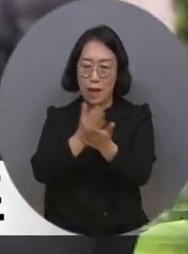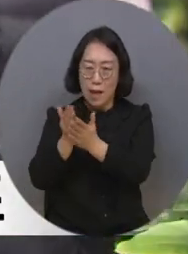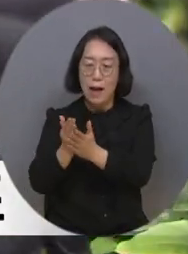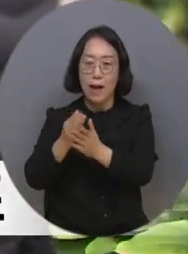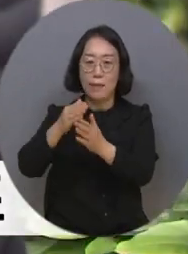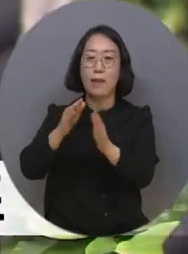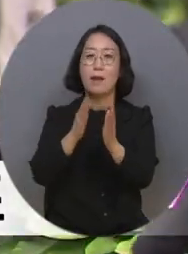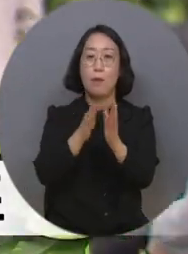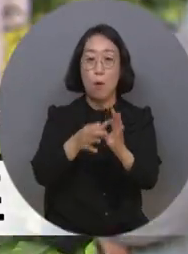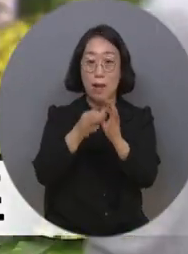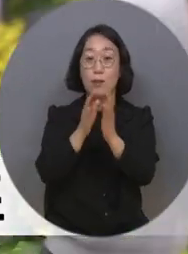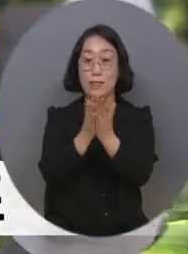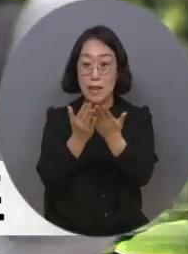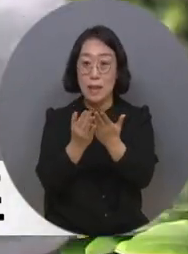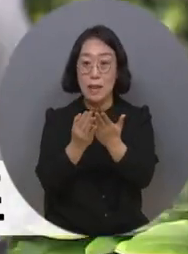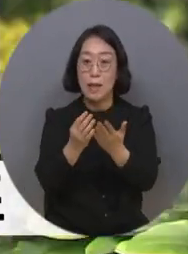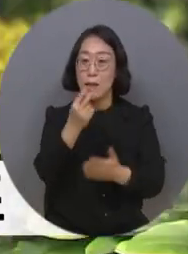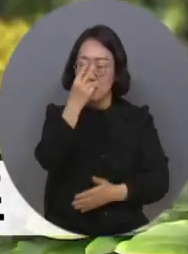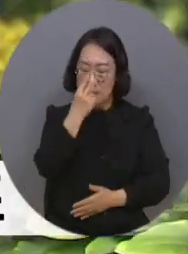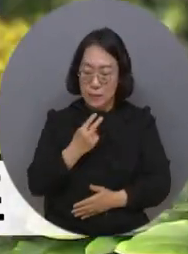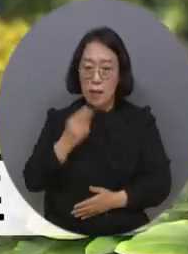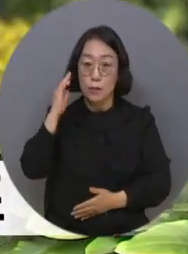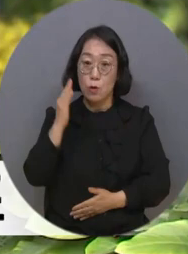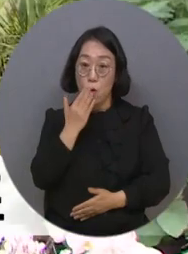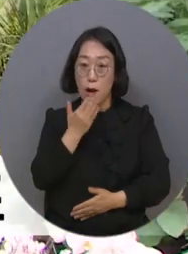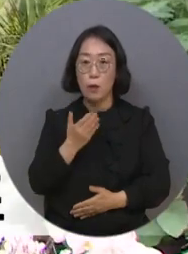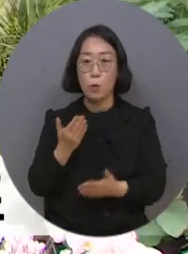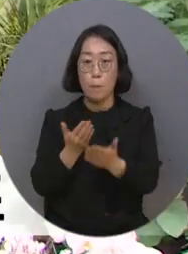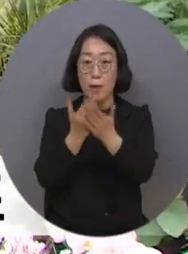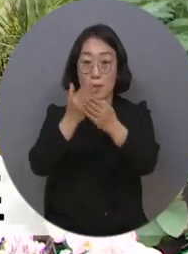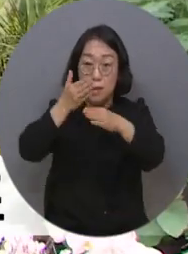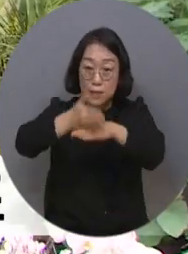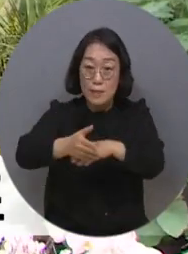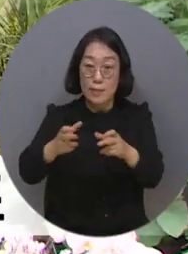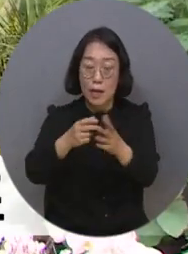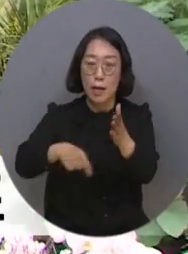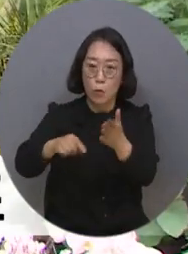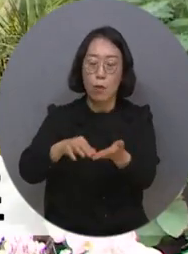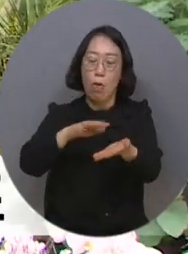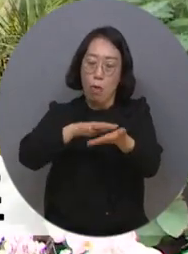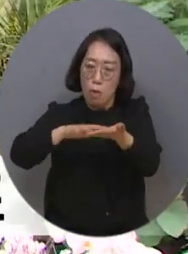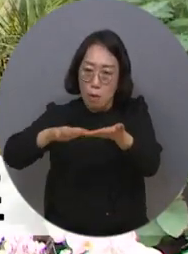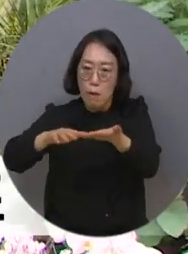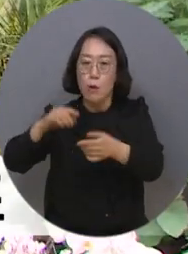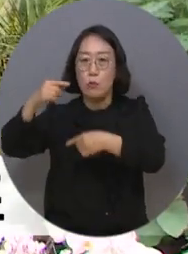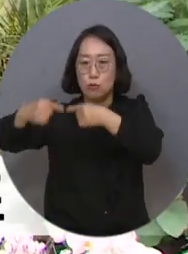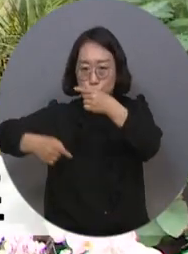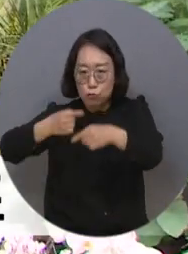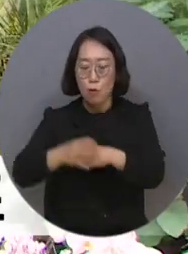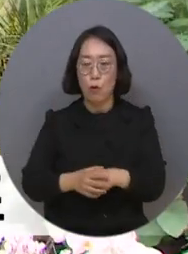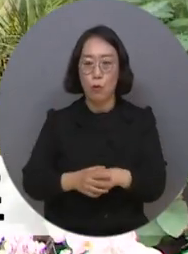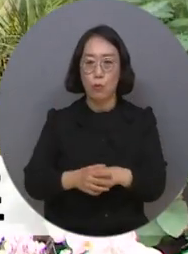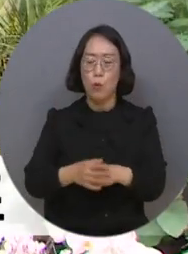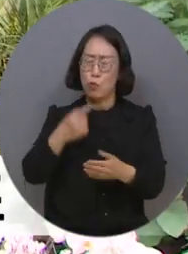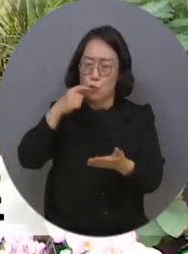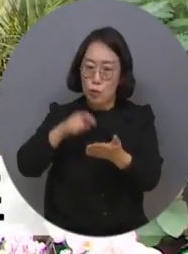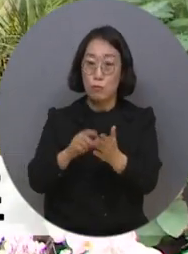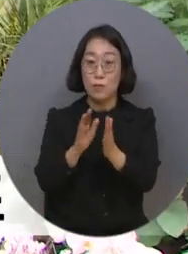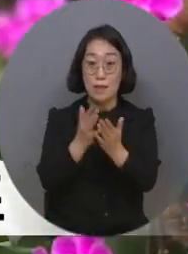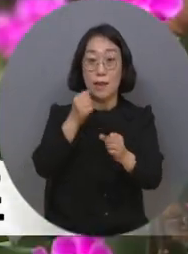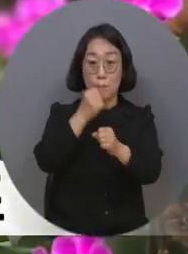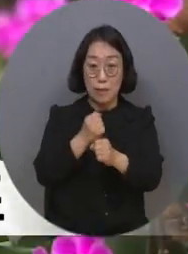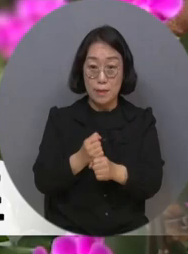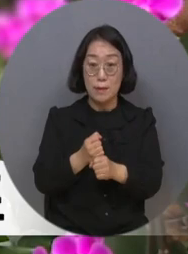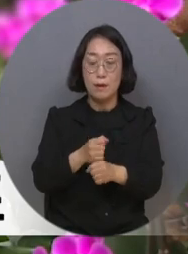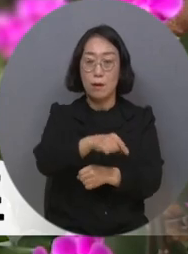생태도서와 시각, 청각, 발달장애인을 위한 점자도서, 수어 영상도서, 읽기 쉬운 생태도서 등을 개발해